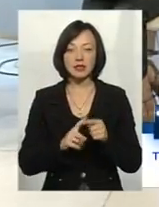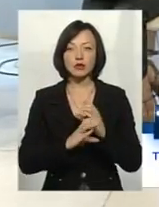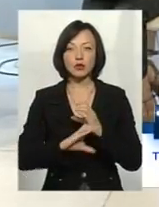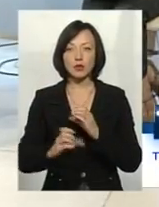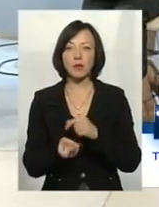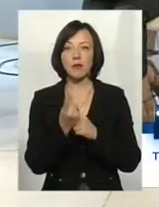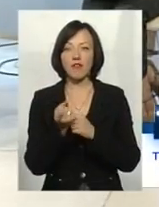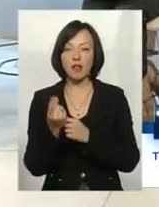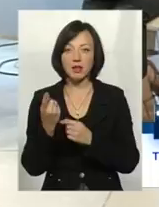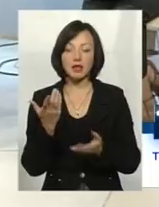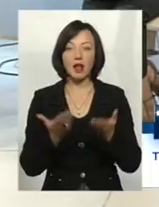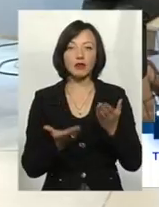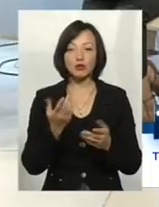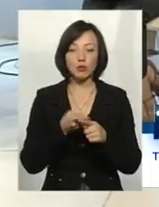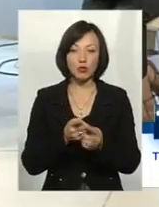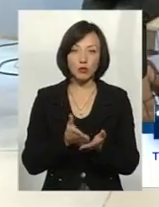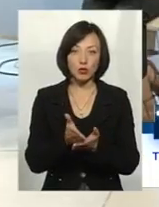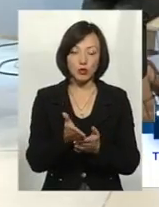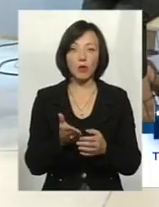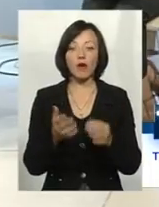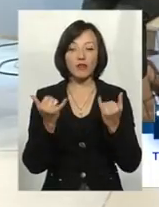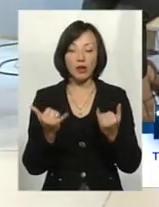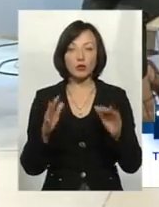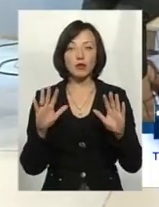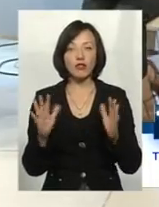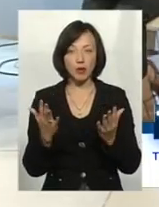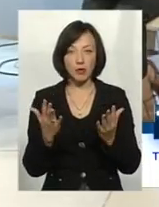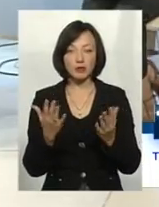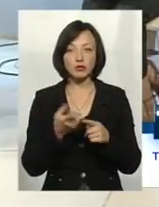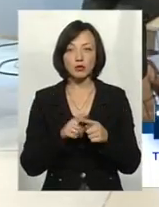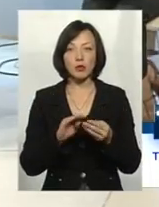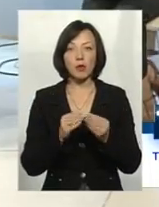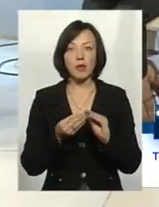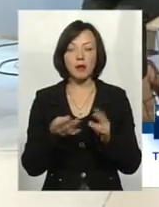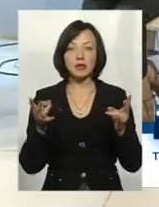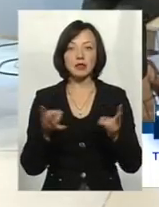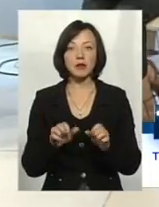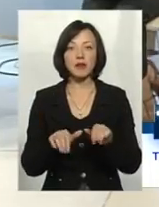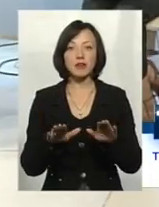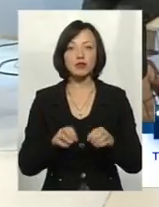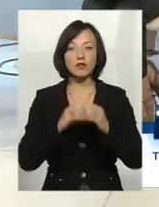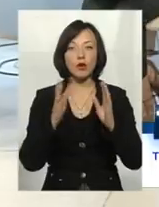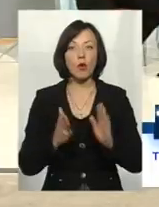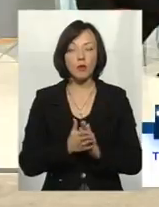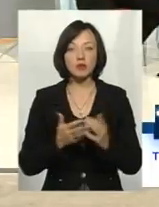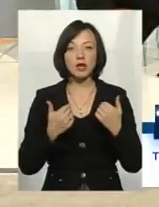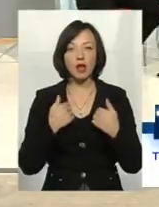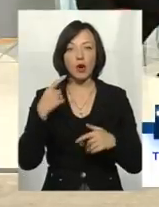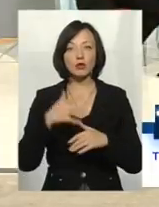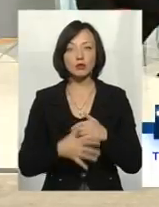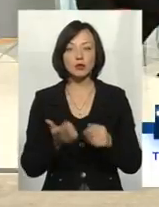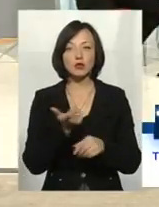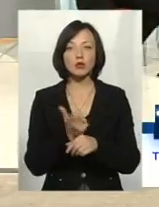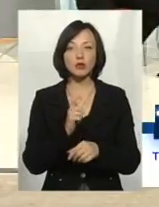повилазили. Тобто, якщо йти по цьому, то в даному випадку цю проблему треба вирішувати комплексно. Я розумію, що в